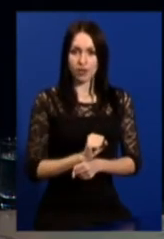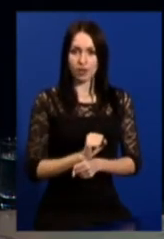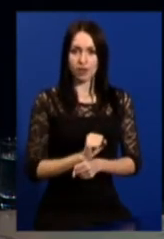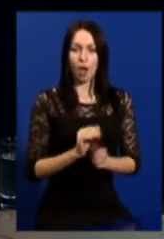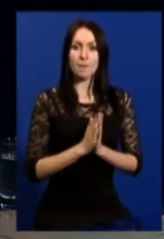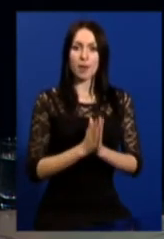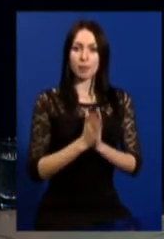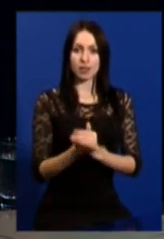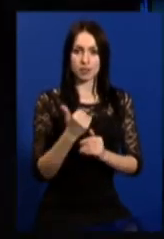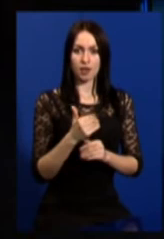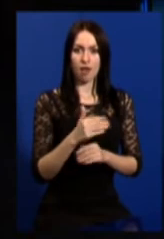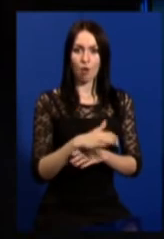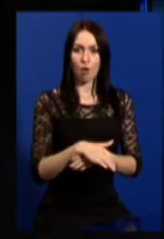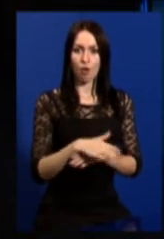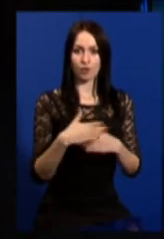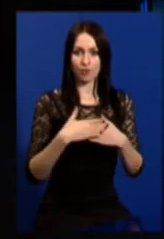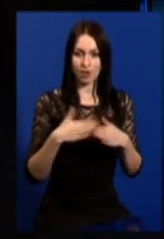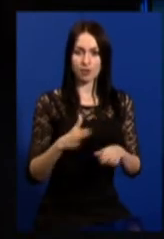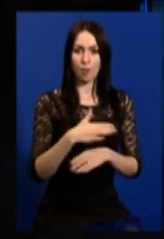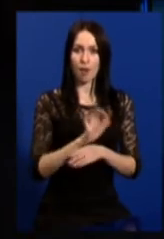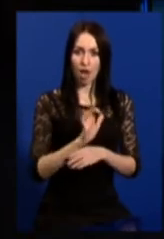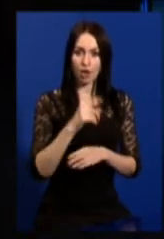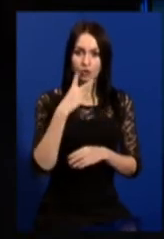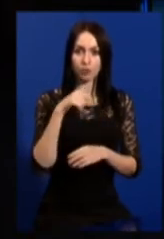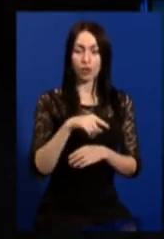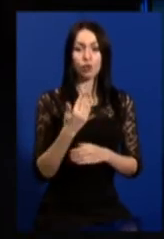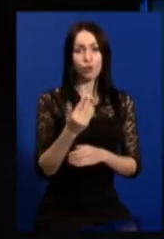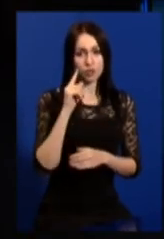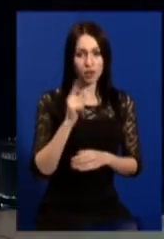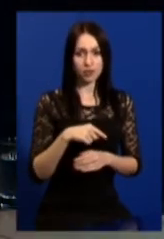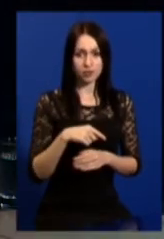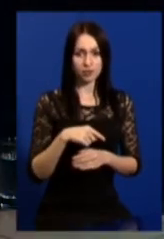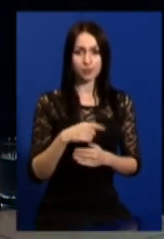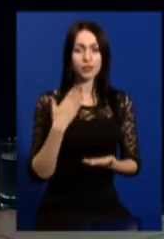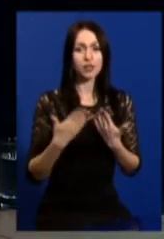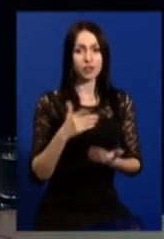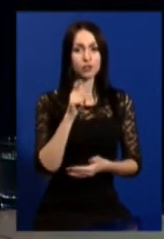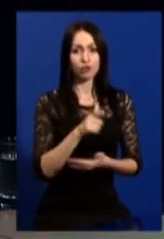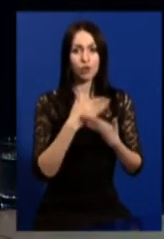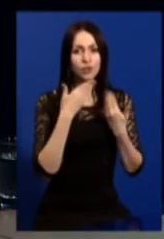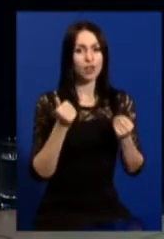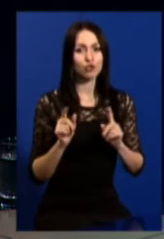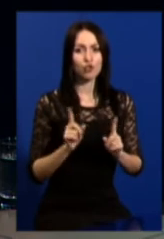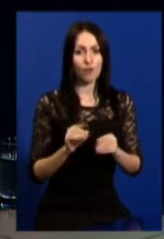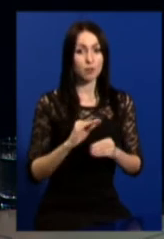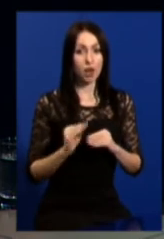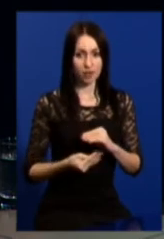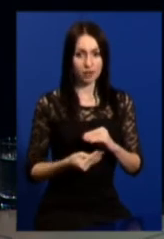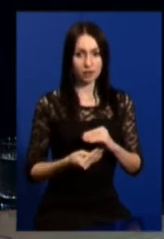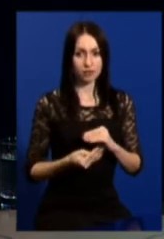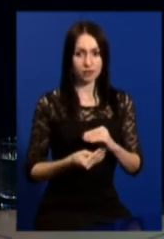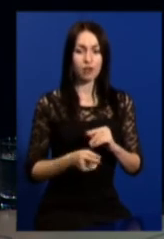попросили відкрити двері, багажник. Ну, ви знаєте, якщо людині нема чого ховати,